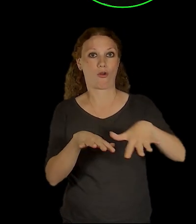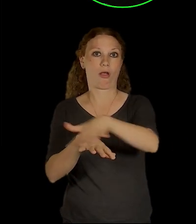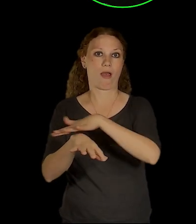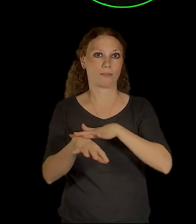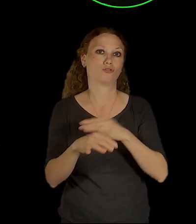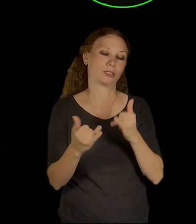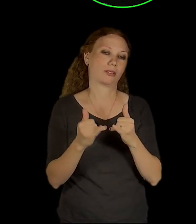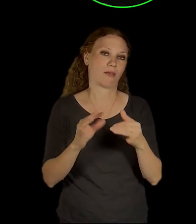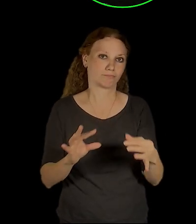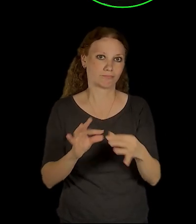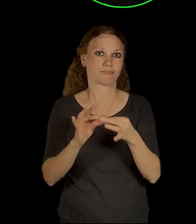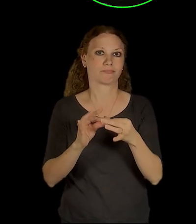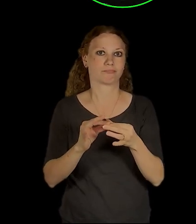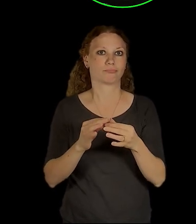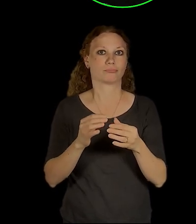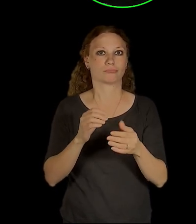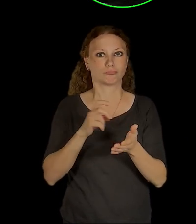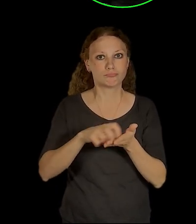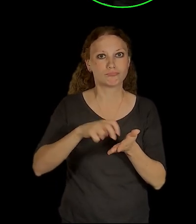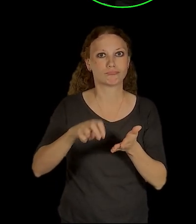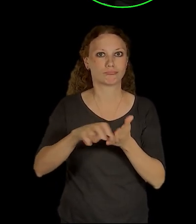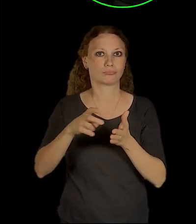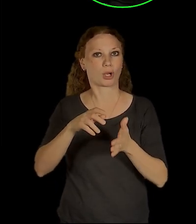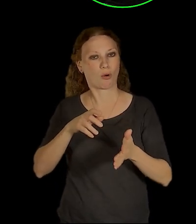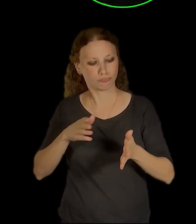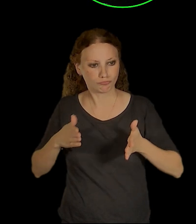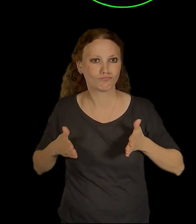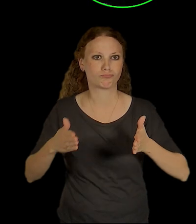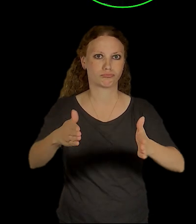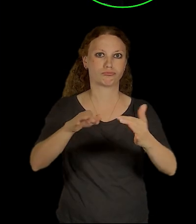stal do dneška vlastně těžištěm toho moderního města.